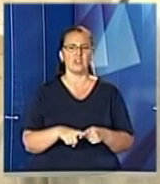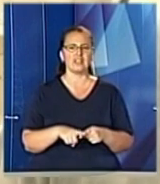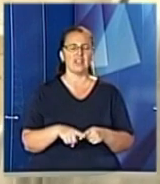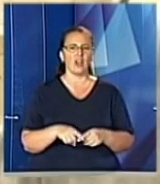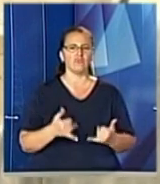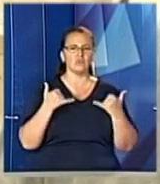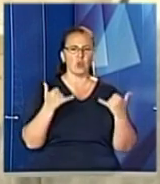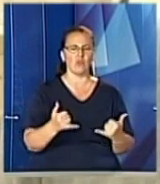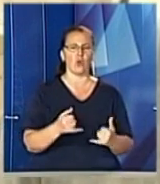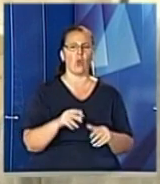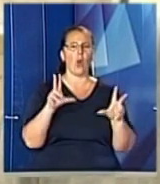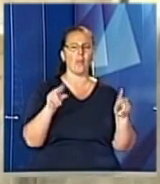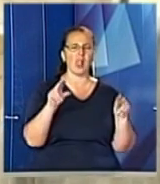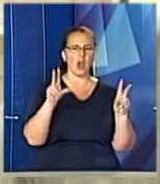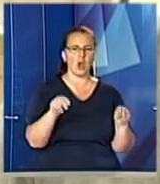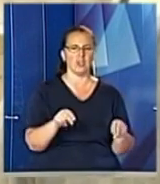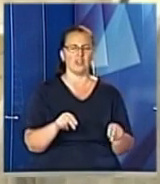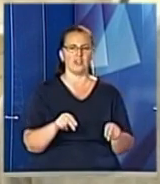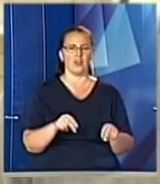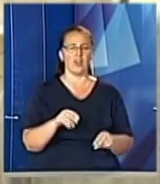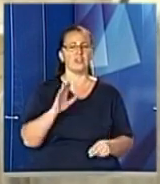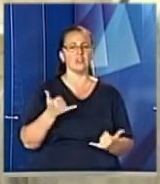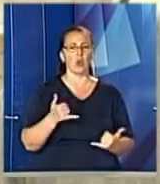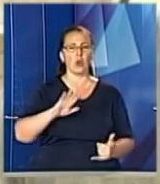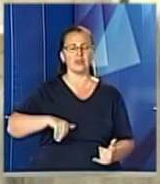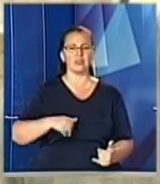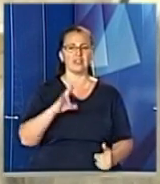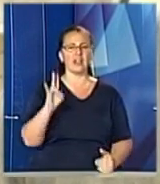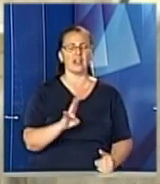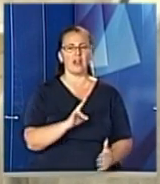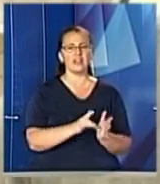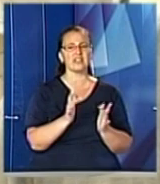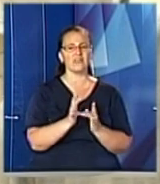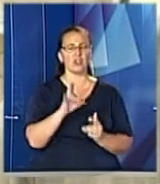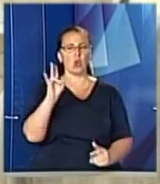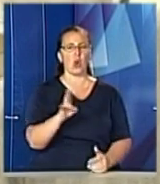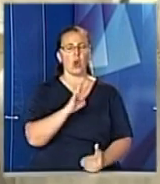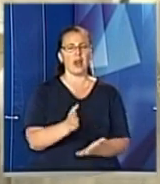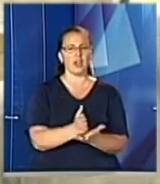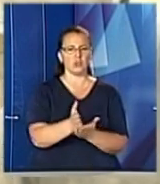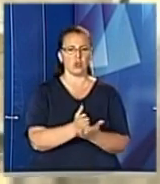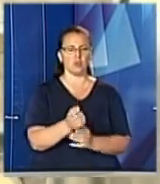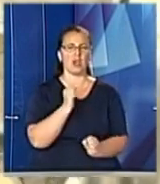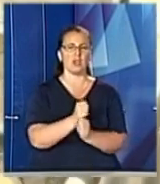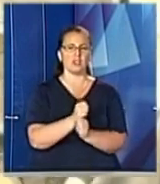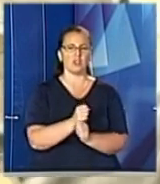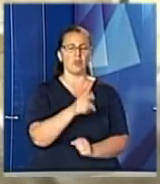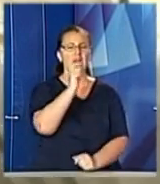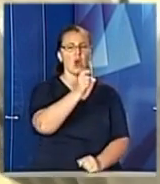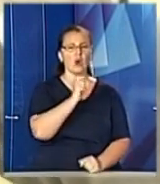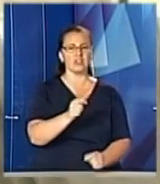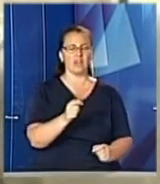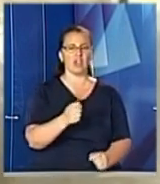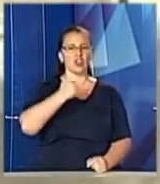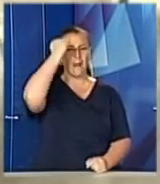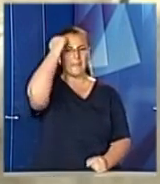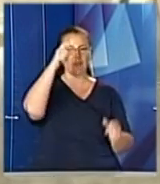також благословення. Сьогодні після святої літургії ми звершили освячення пам'ятної дошки, оця Маркіяна